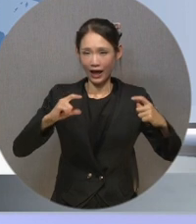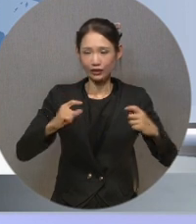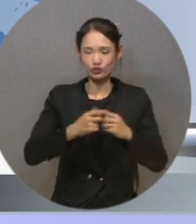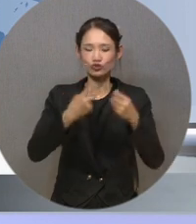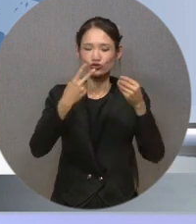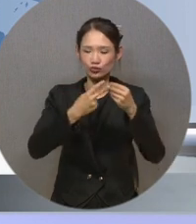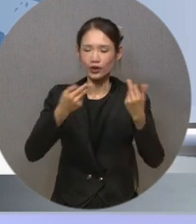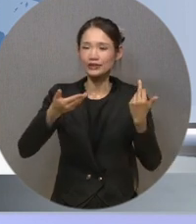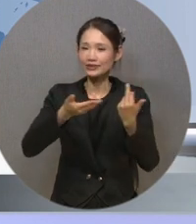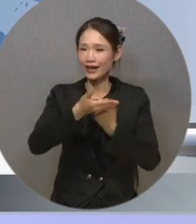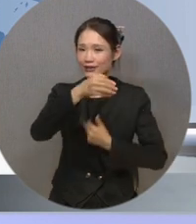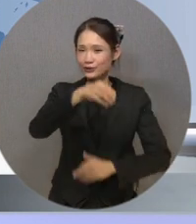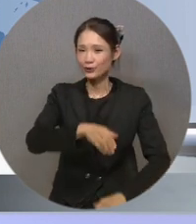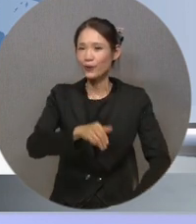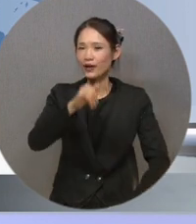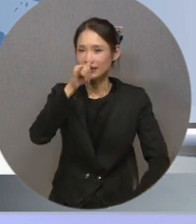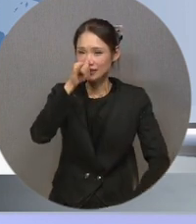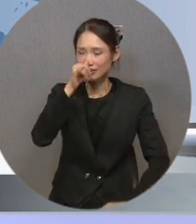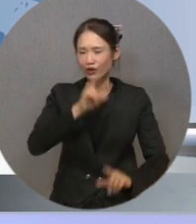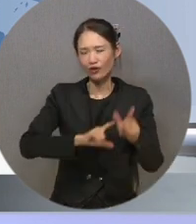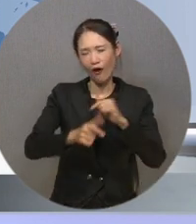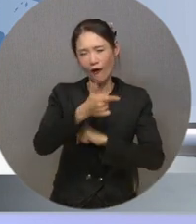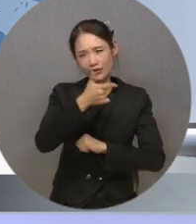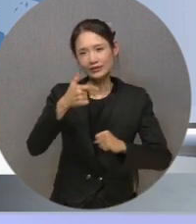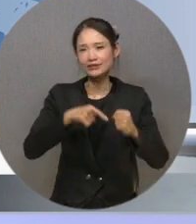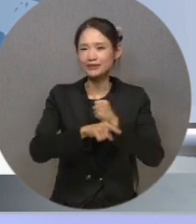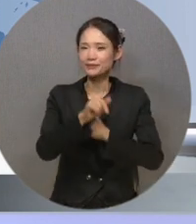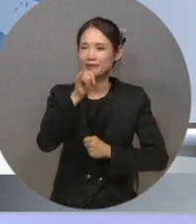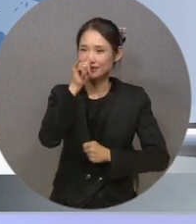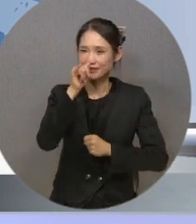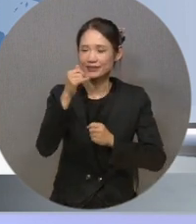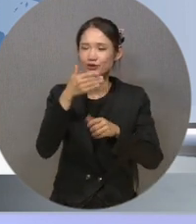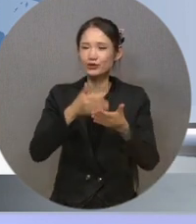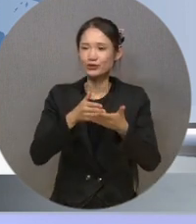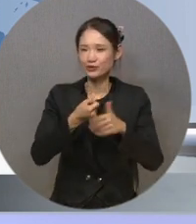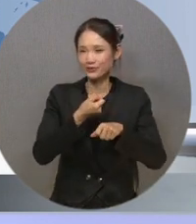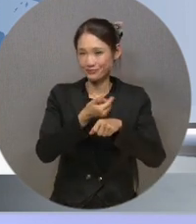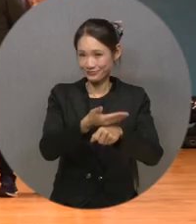펼쳐지며 더욱 의미가 있었는데요. 박성용 기자가 전해드립니다.